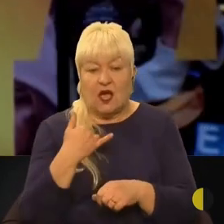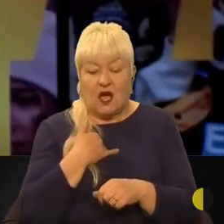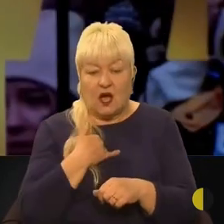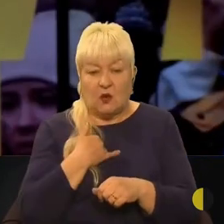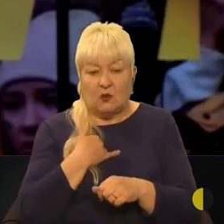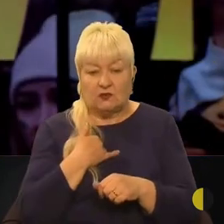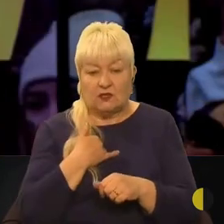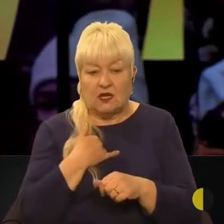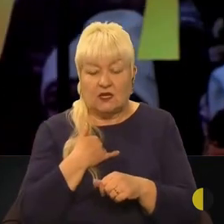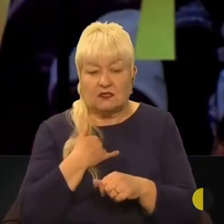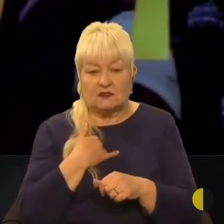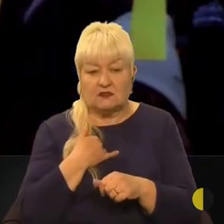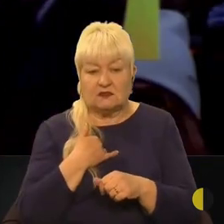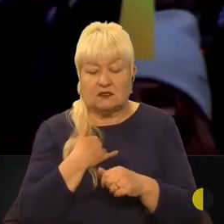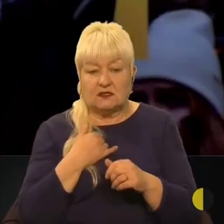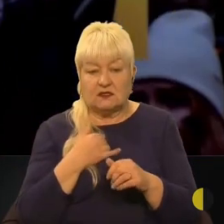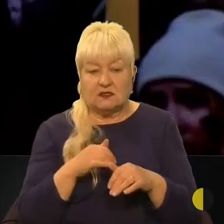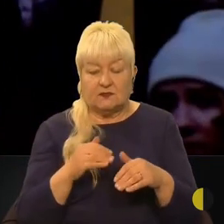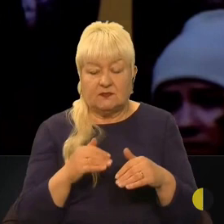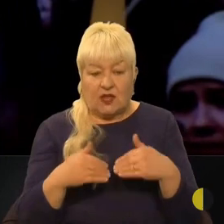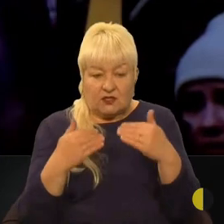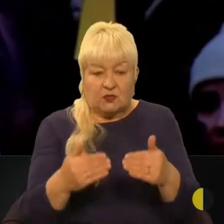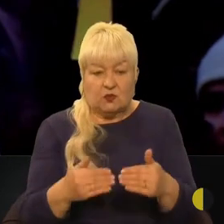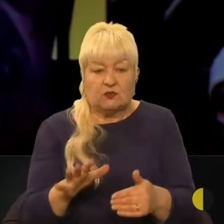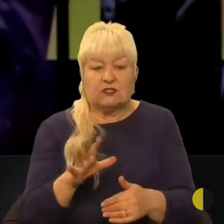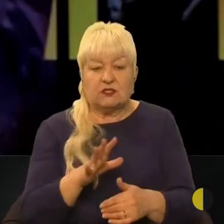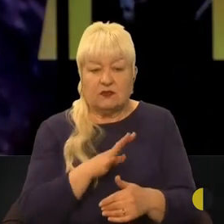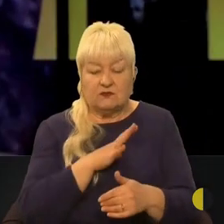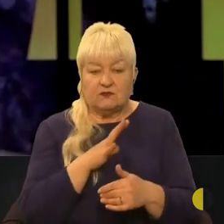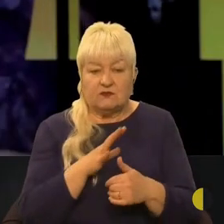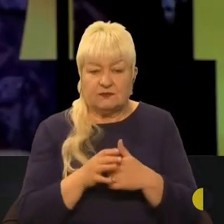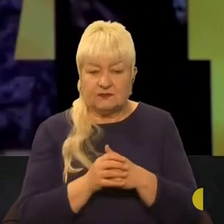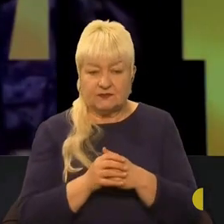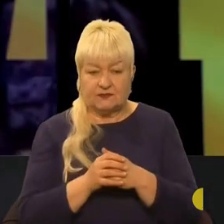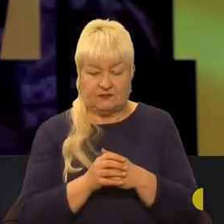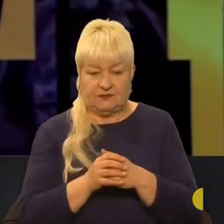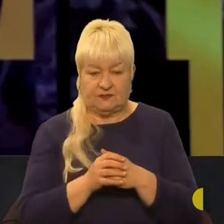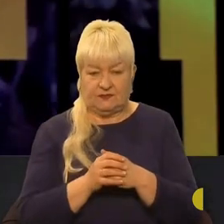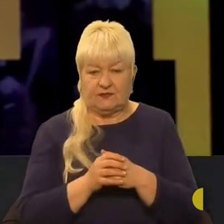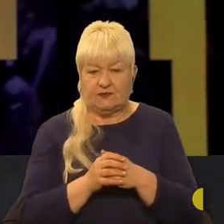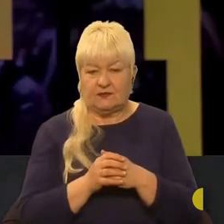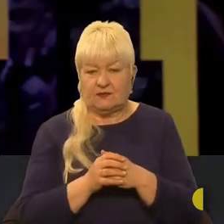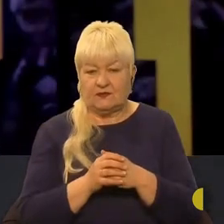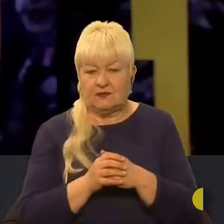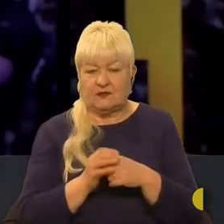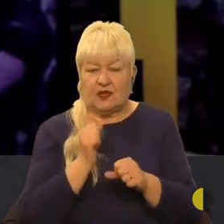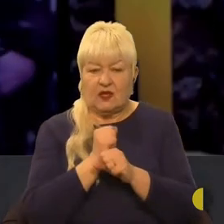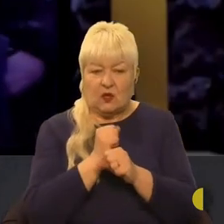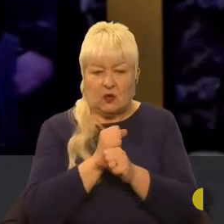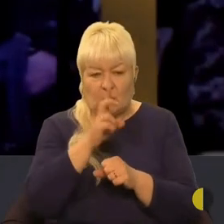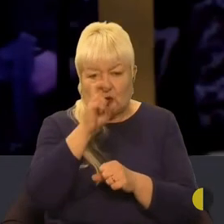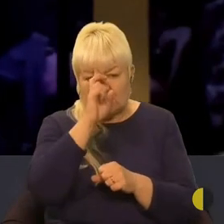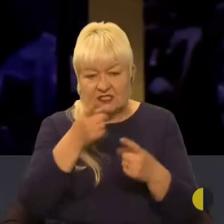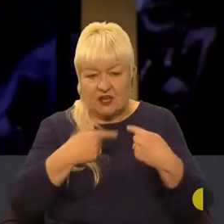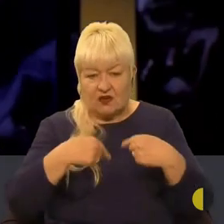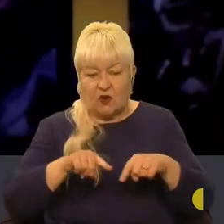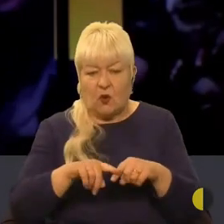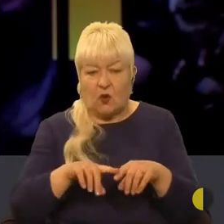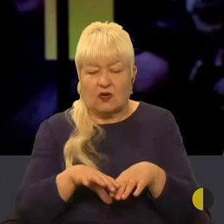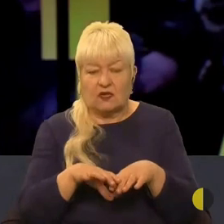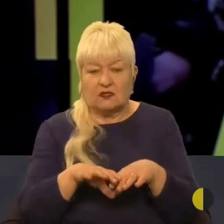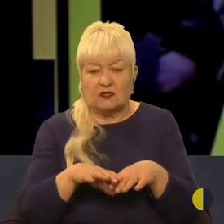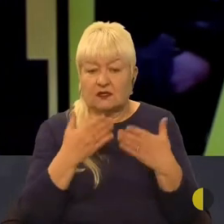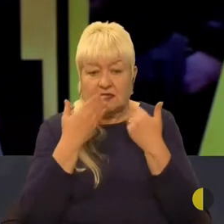відбувалося, де зв'язки так звані естради, які до роботи державних органів не мають ніякого